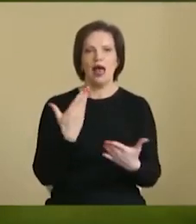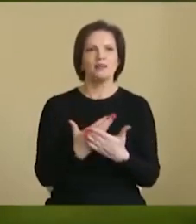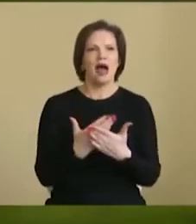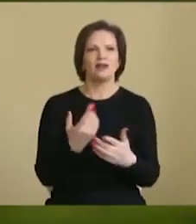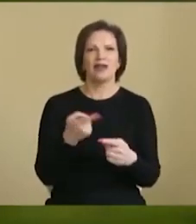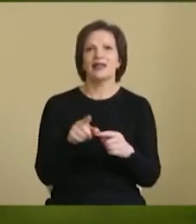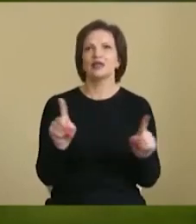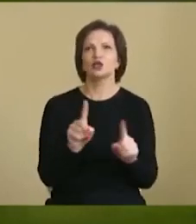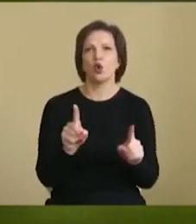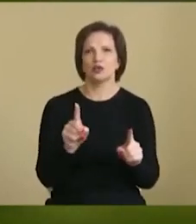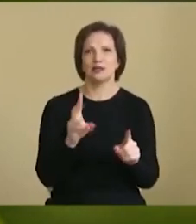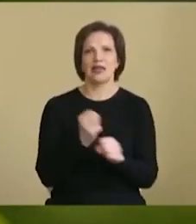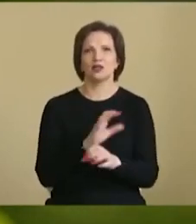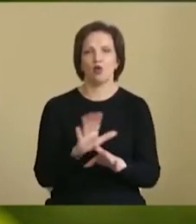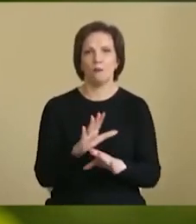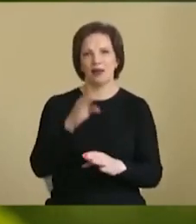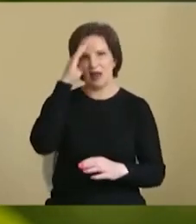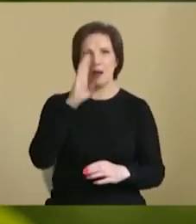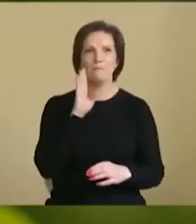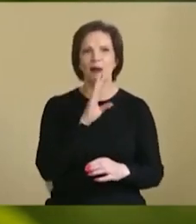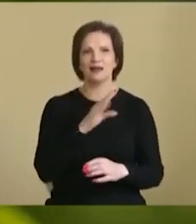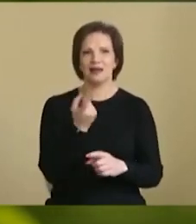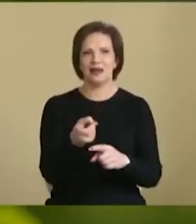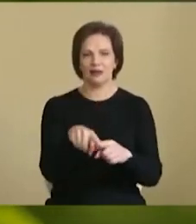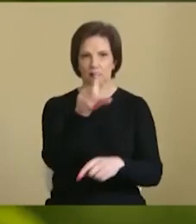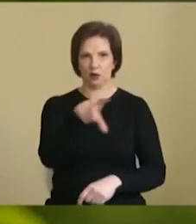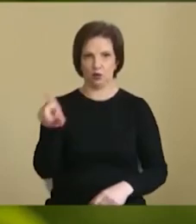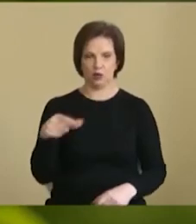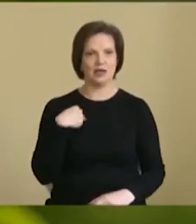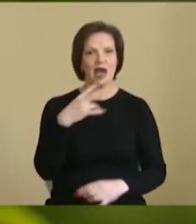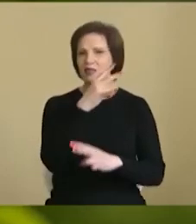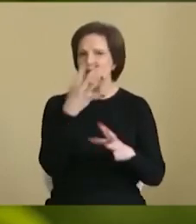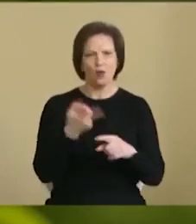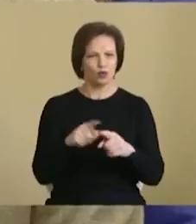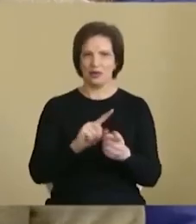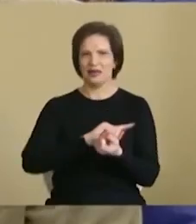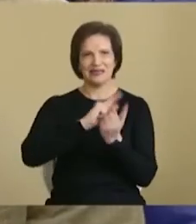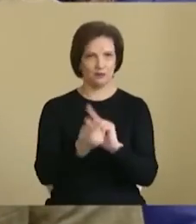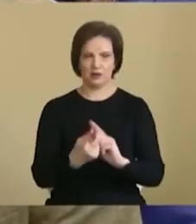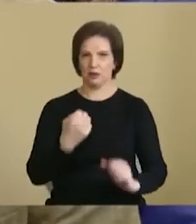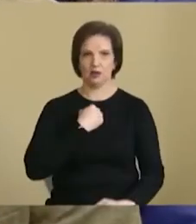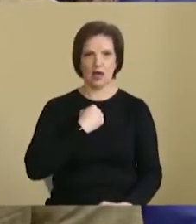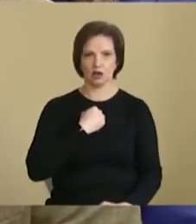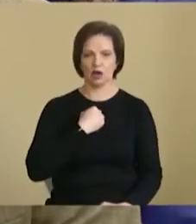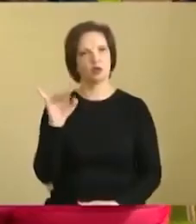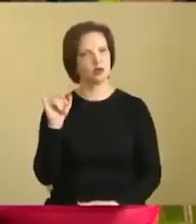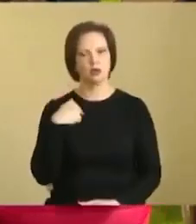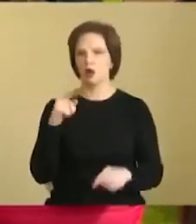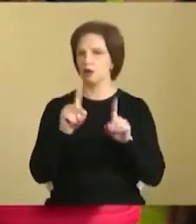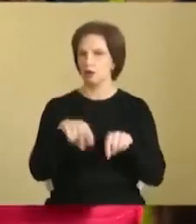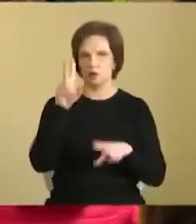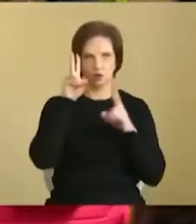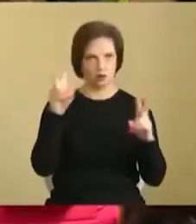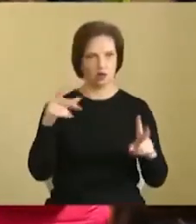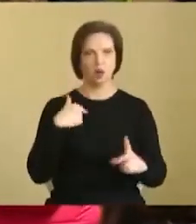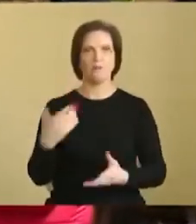не зробили батьки цих людей. І я не можу це змінити, на жаль. Я не диктатор. Мене